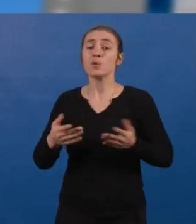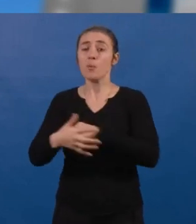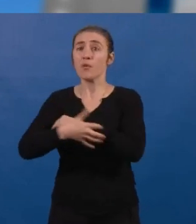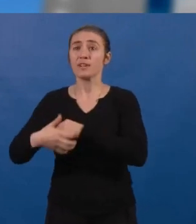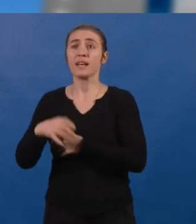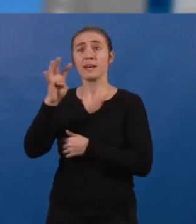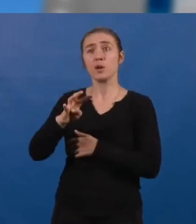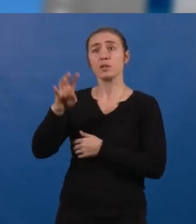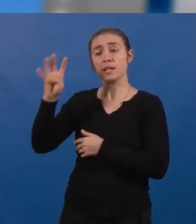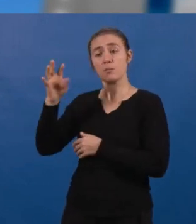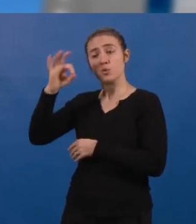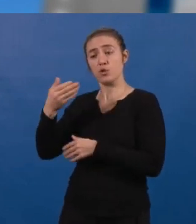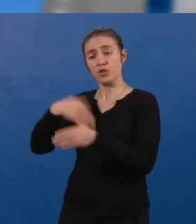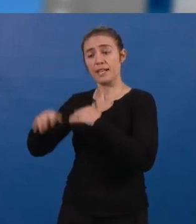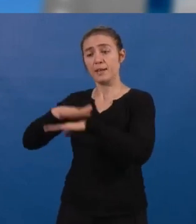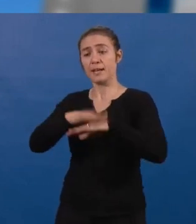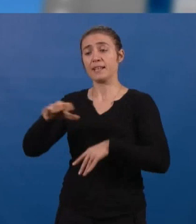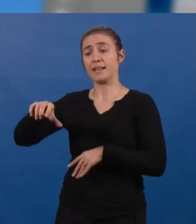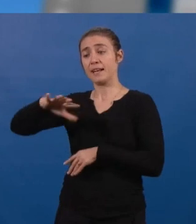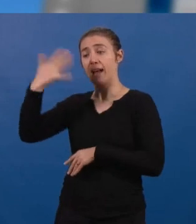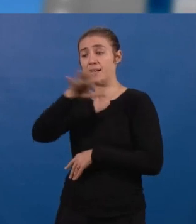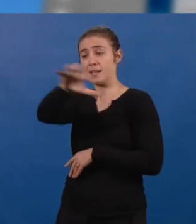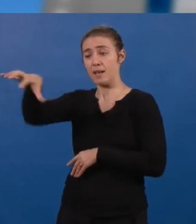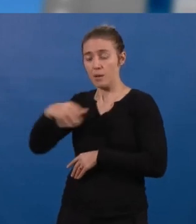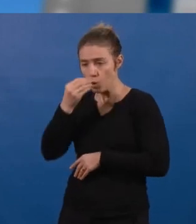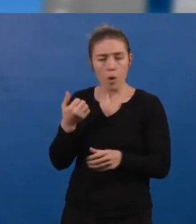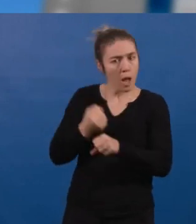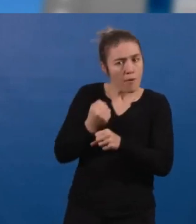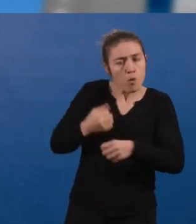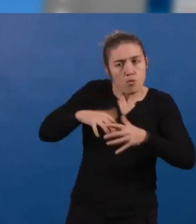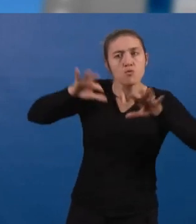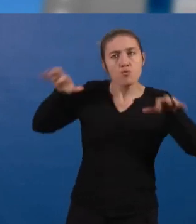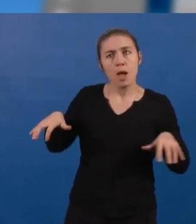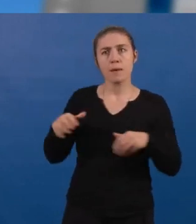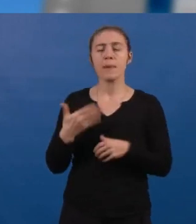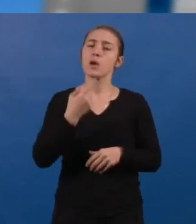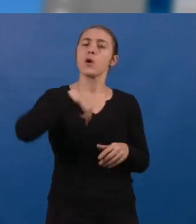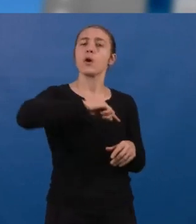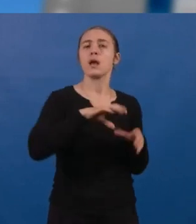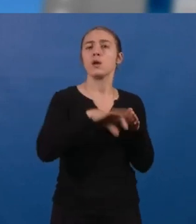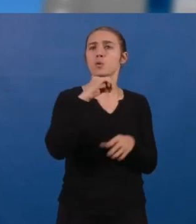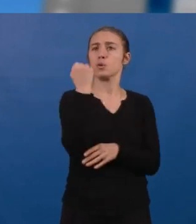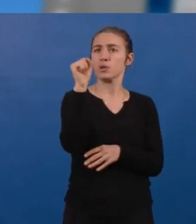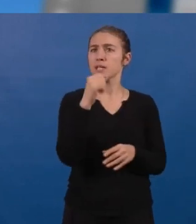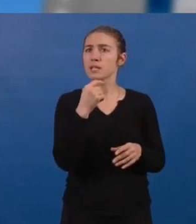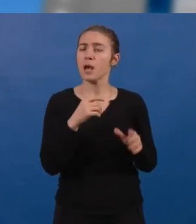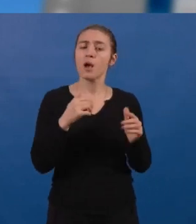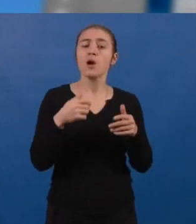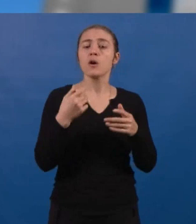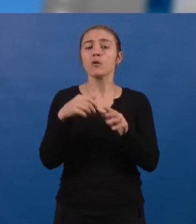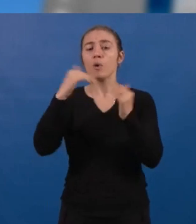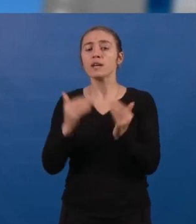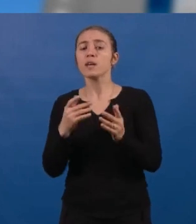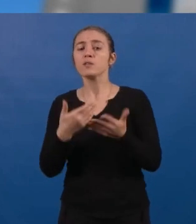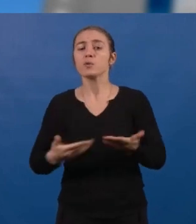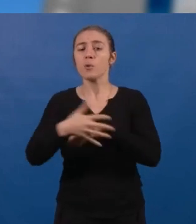44% dans ces 15 quartiers, la tâche est immense. Mais pour les élus communistes, sortir un foyer en situation de pauvreté pour le